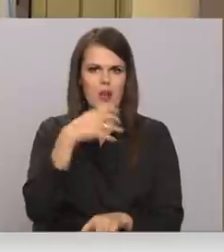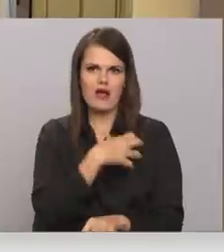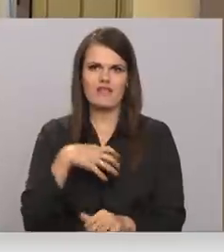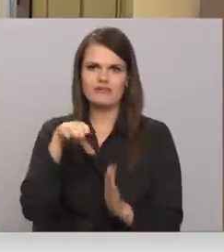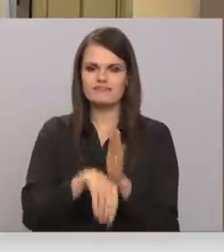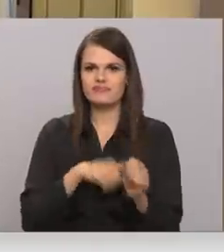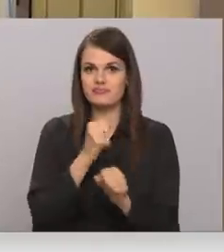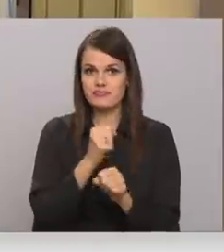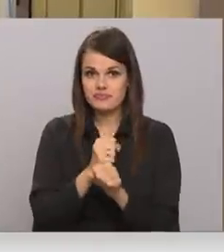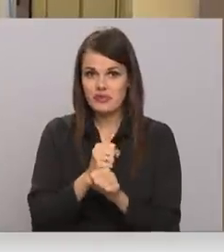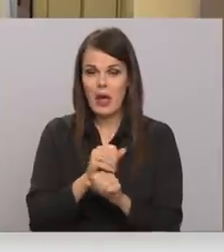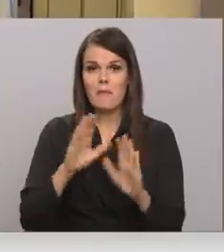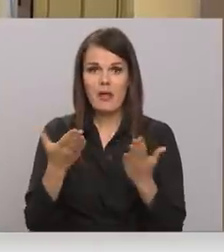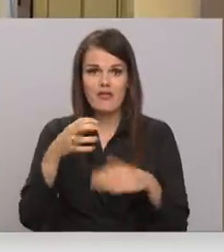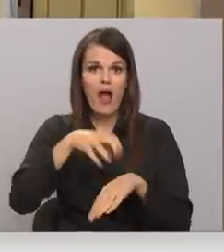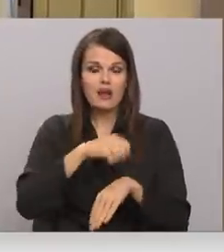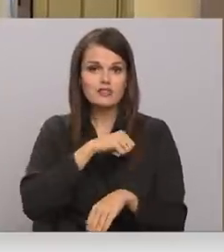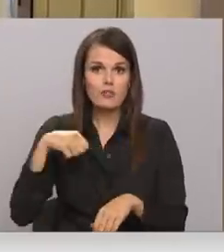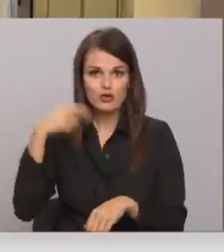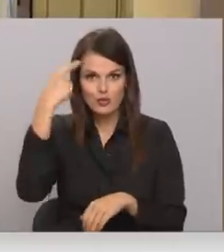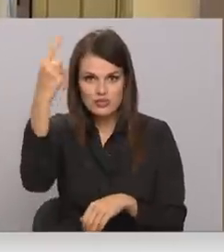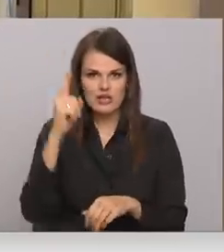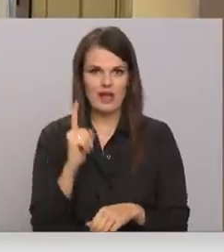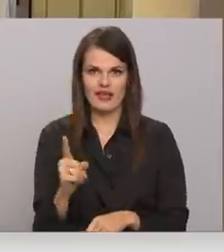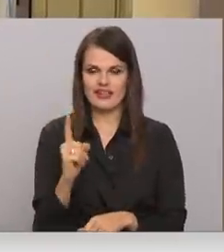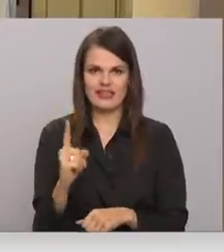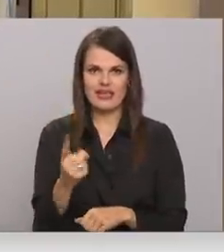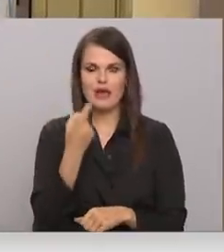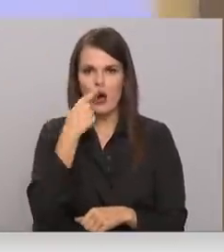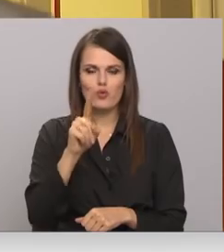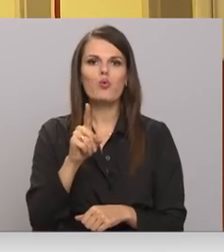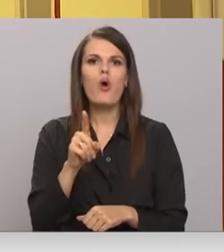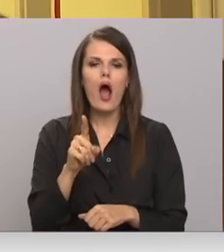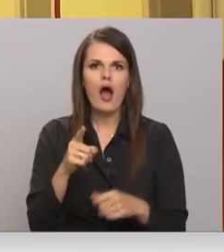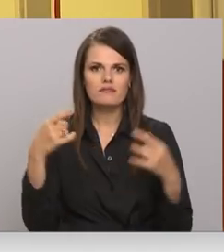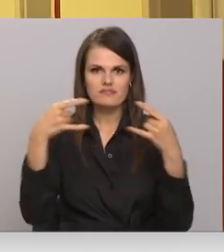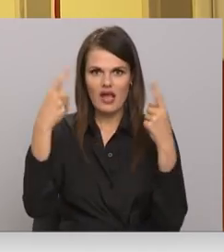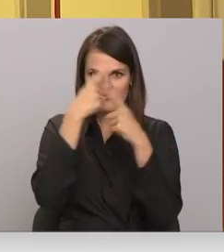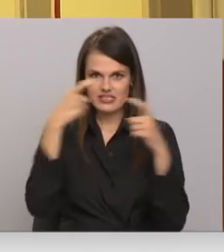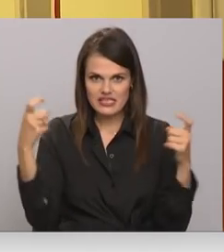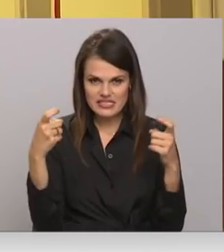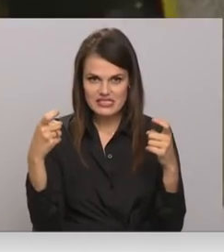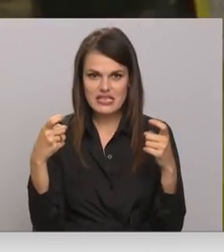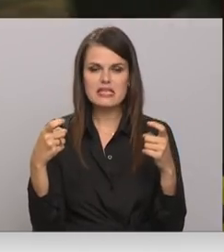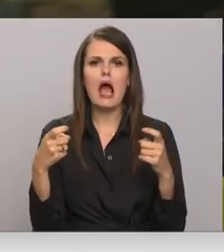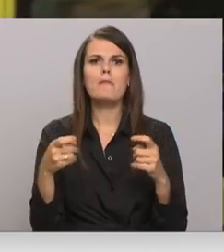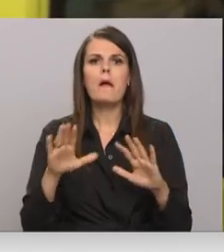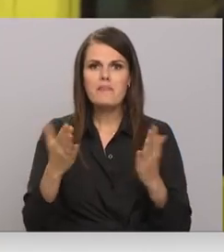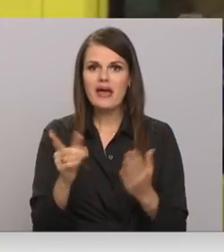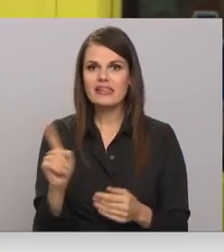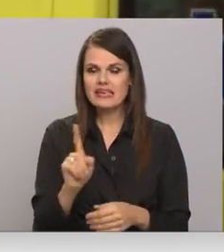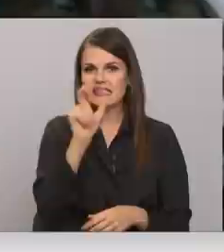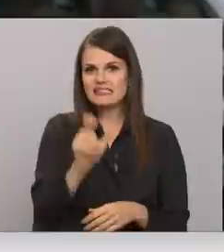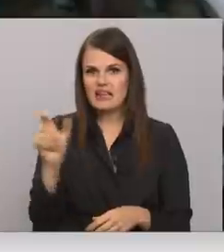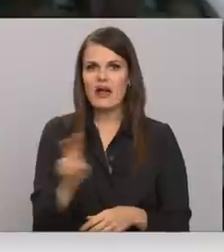Latvijas ārstu biedrībā saka, ir saraksts ar cilvēkiem, kas brieprātīgi vēlas palīdzēt. Tikai par viņiem veselības ministrī nav interesējusies.